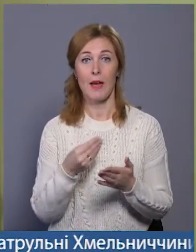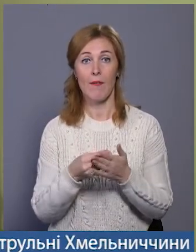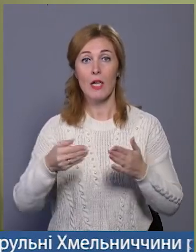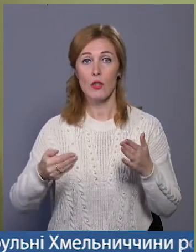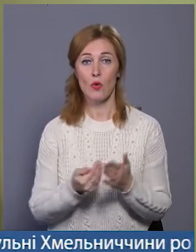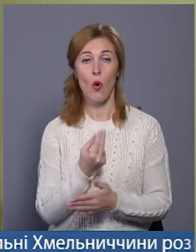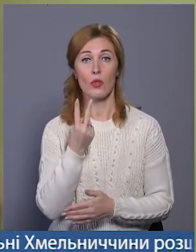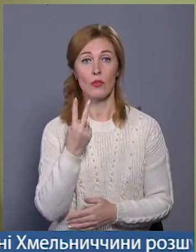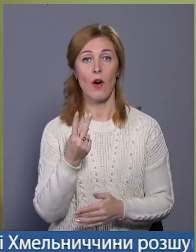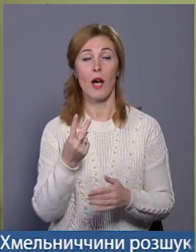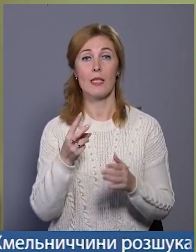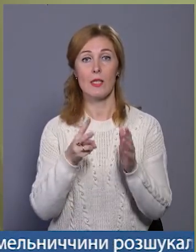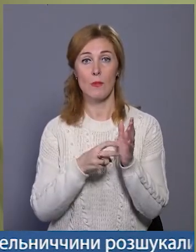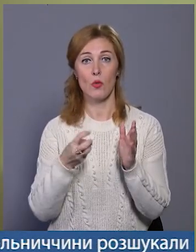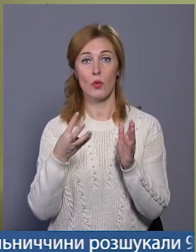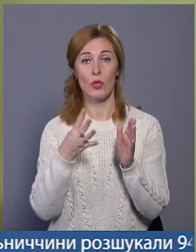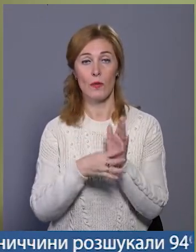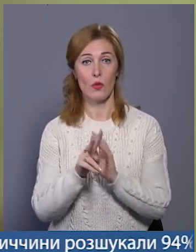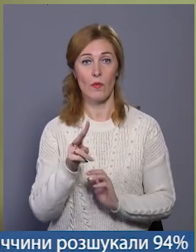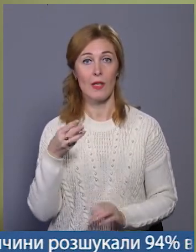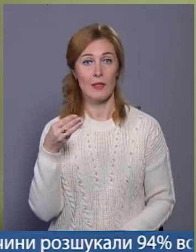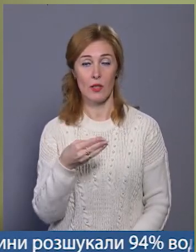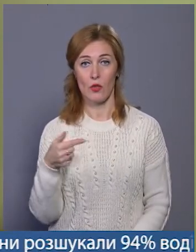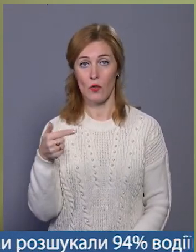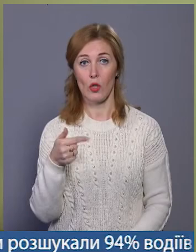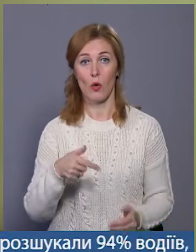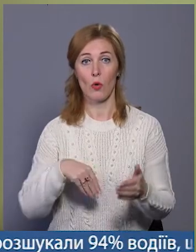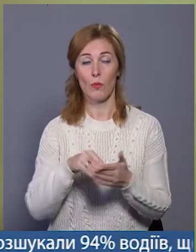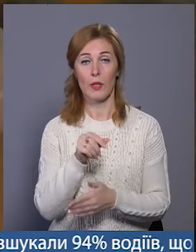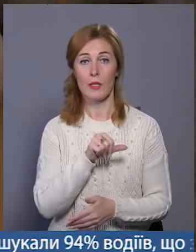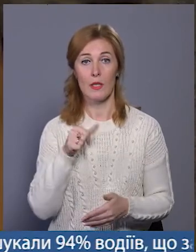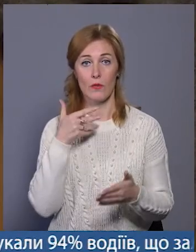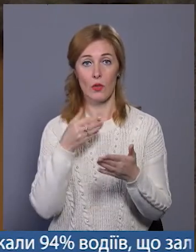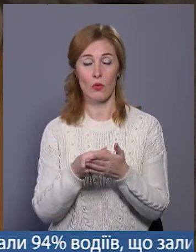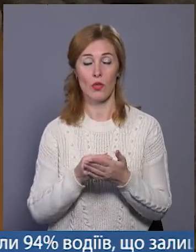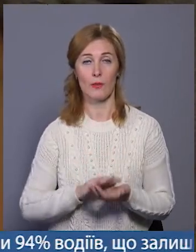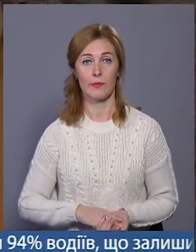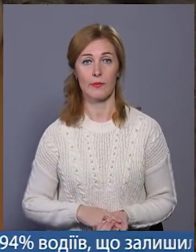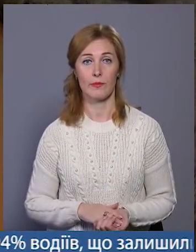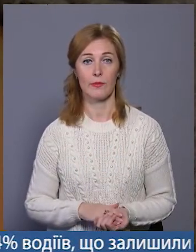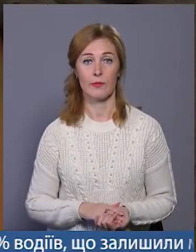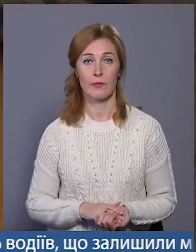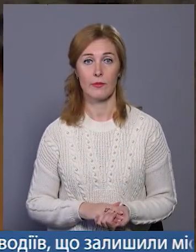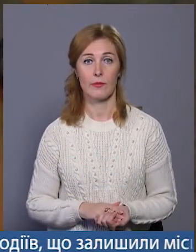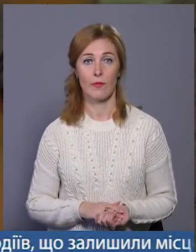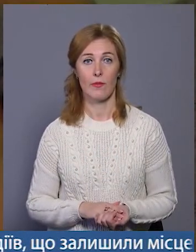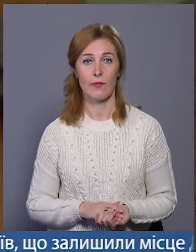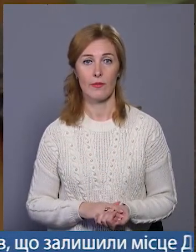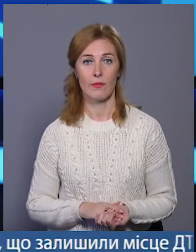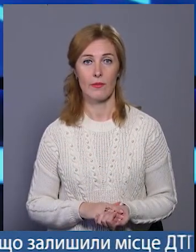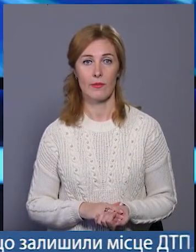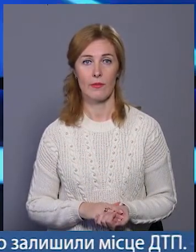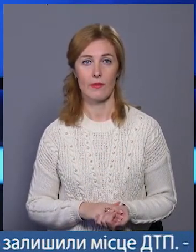мільйони 790 тисяч гривень. Його придбали за власні кошти медзакладу. Ольга Нісмінова, Валерій Телеховський, новини міста.